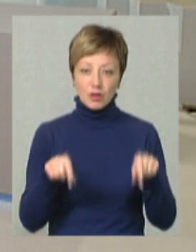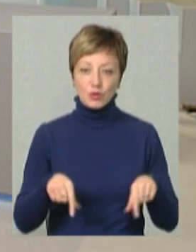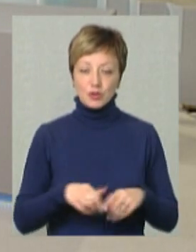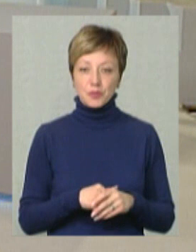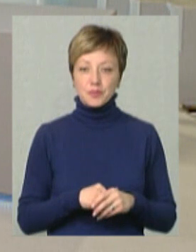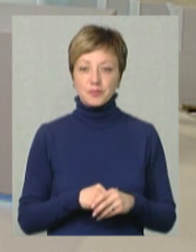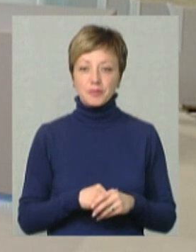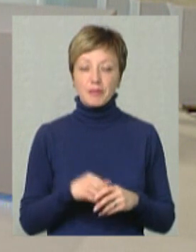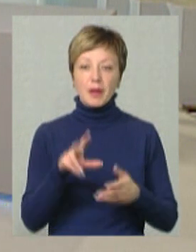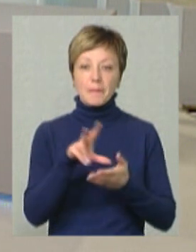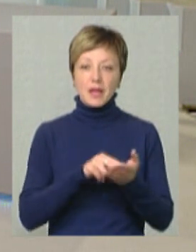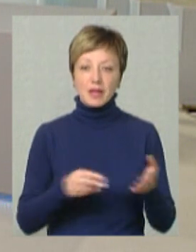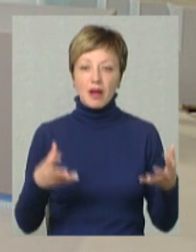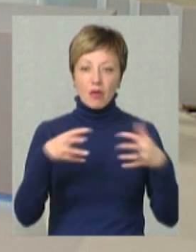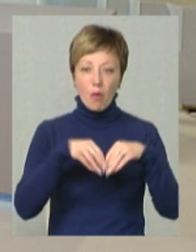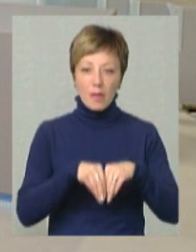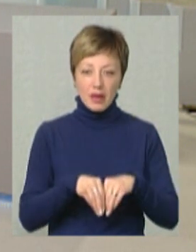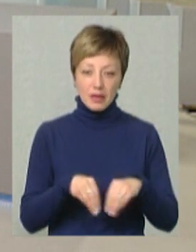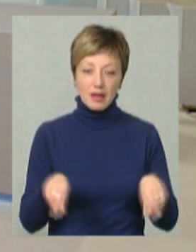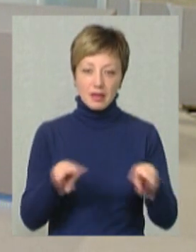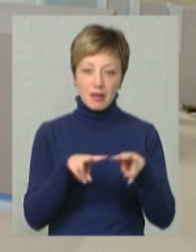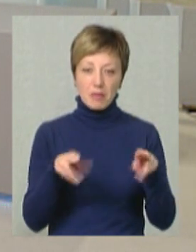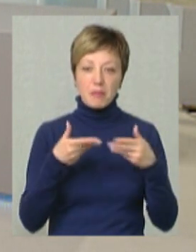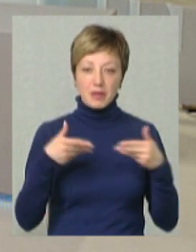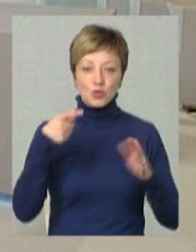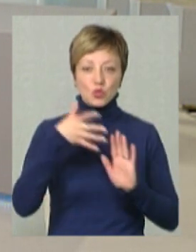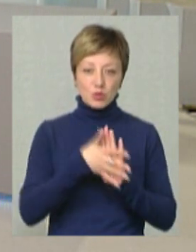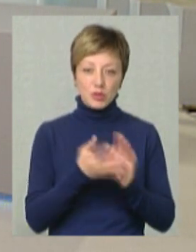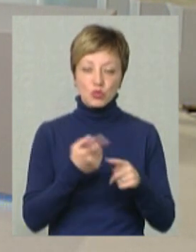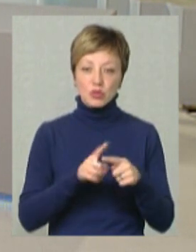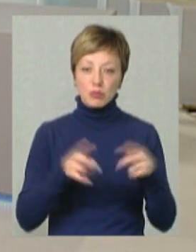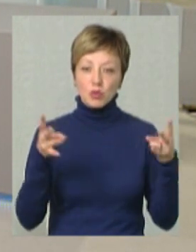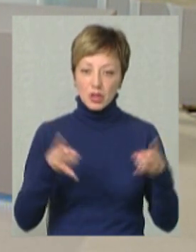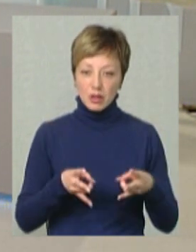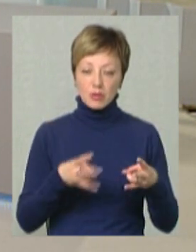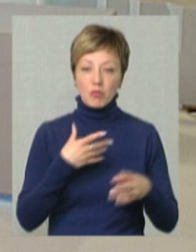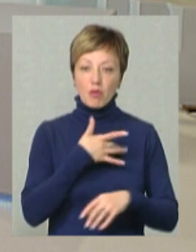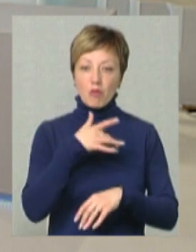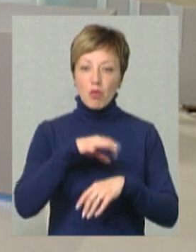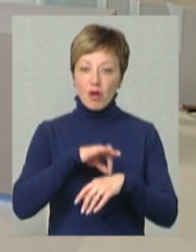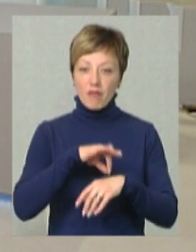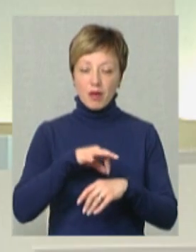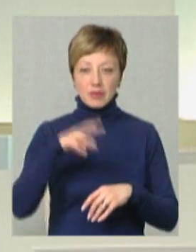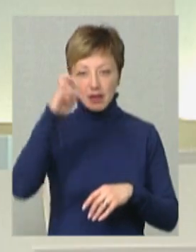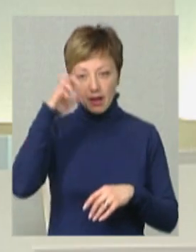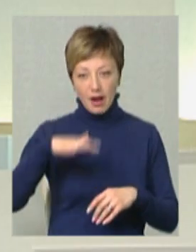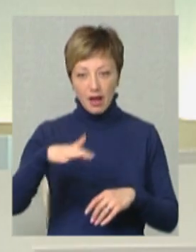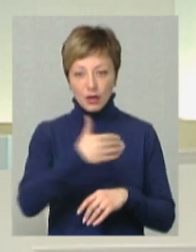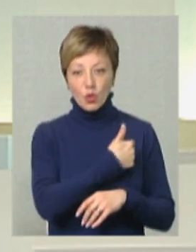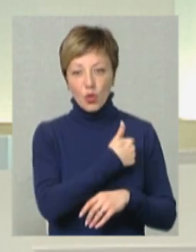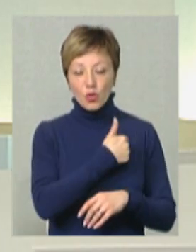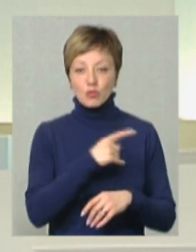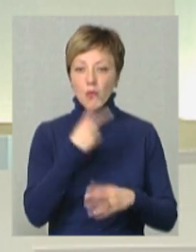Це приклад такої колаборації. Ми зрозуміли, що це потрібно. Ми вболіваємо за країну. Хочемо, щоб вона